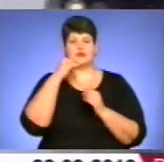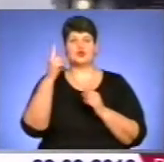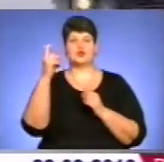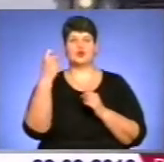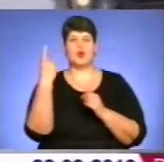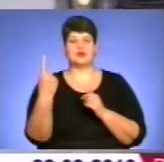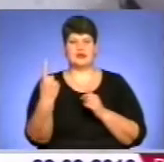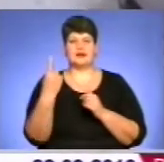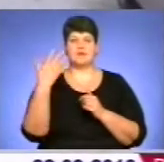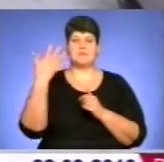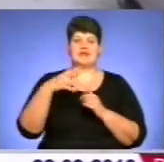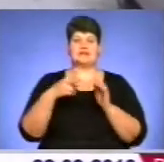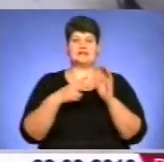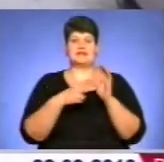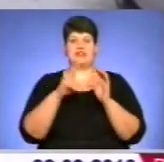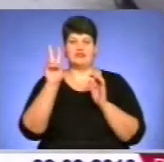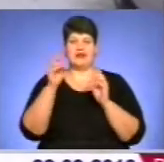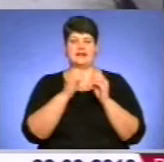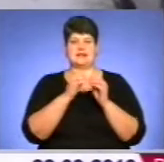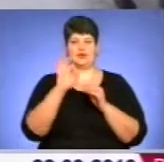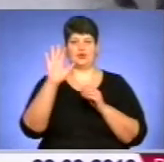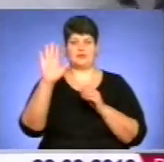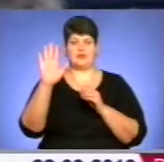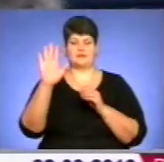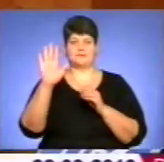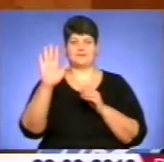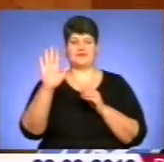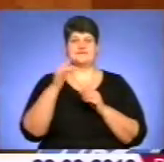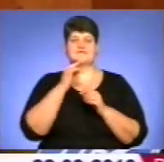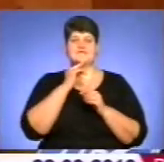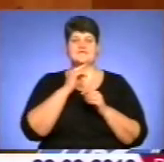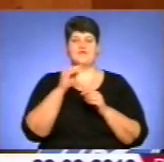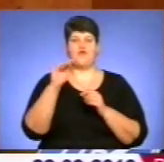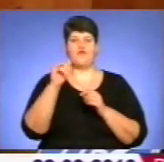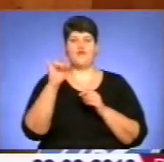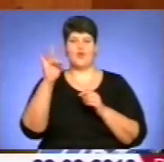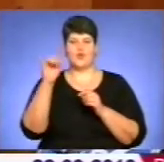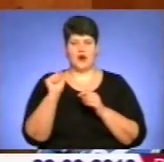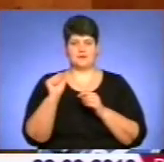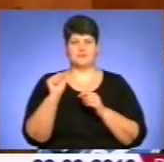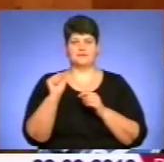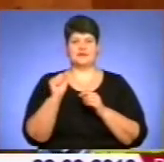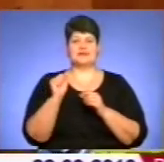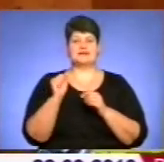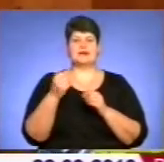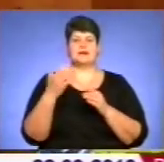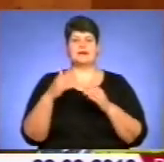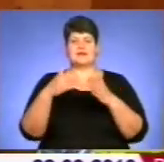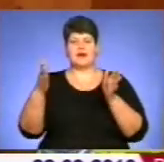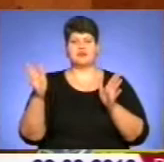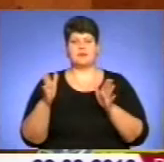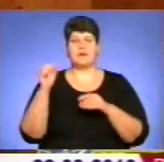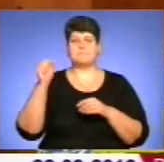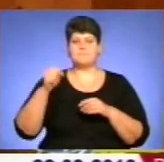чи 52-10-05. Хура важковагова з яшниками пива, ми